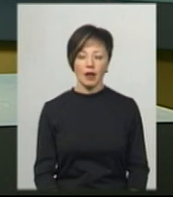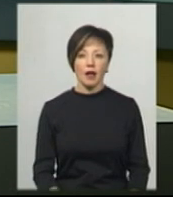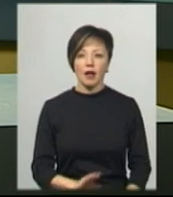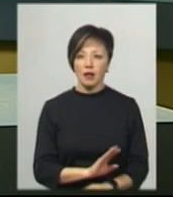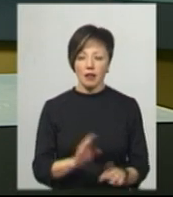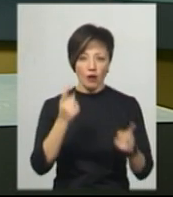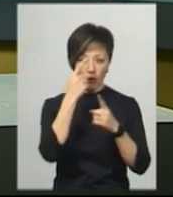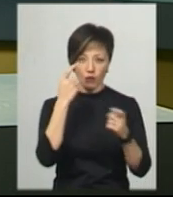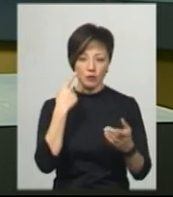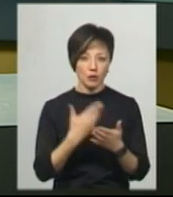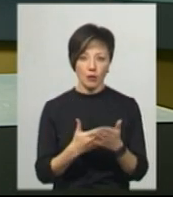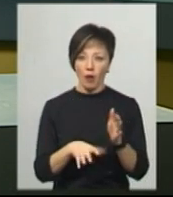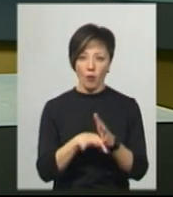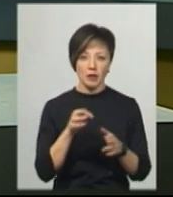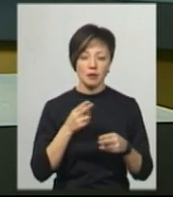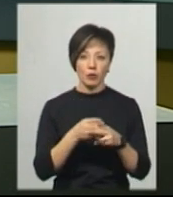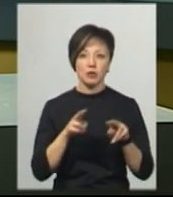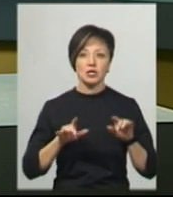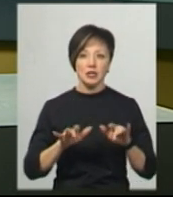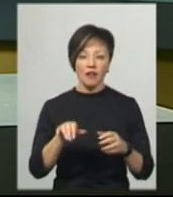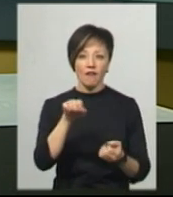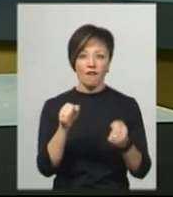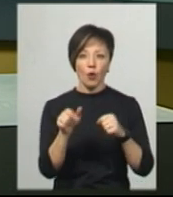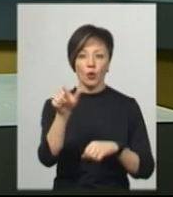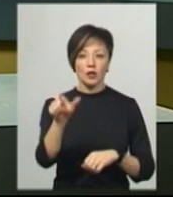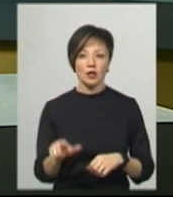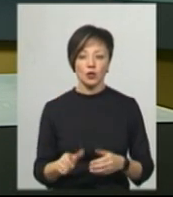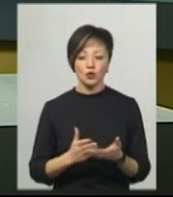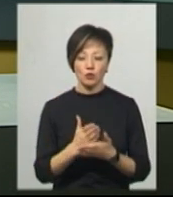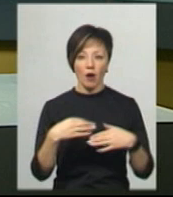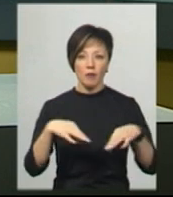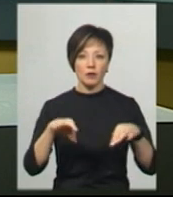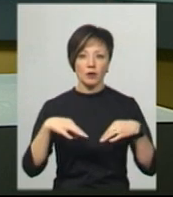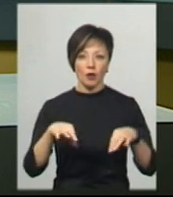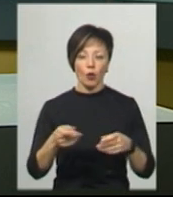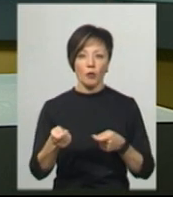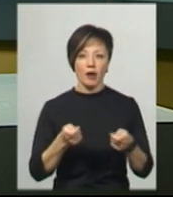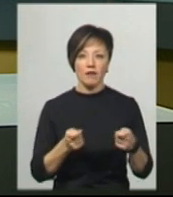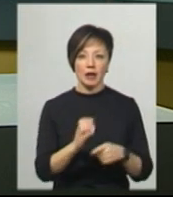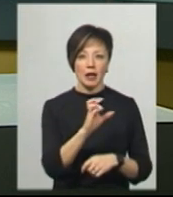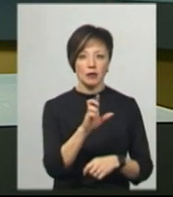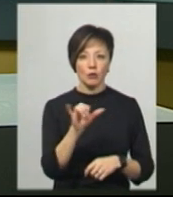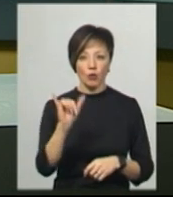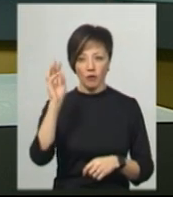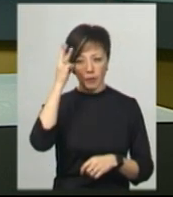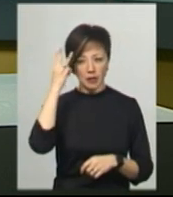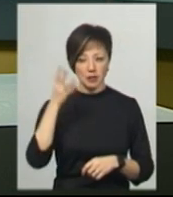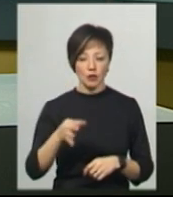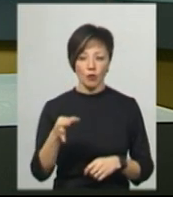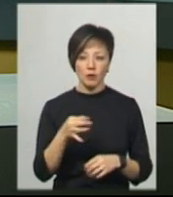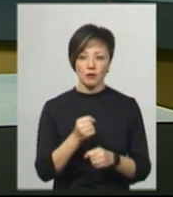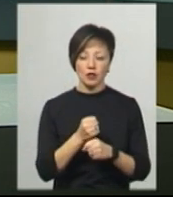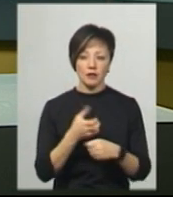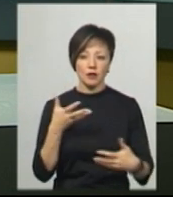оголошено підозру та не обрано запобіжний захід водію, який керував службовим автомобілем управління СБУ в Хмельницькій області, та